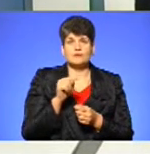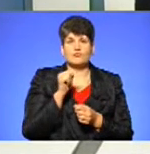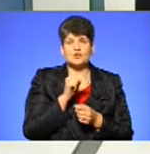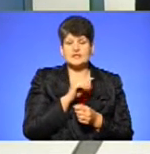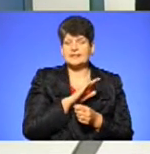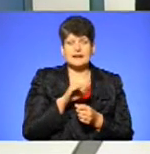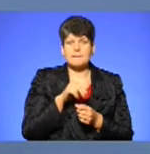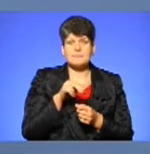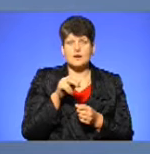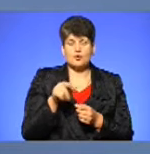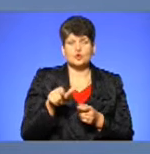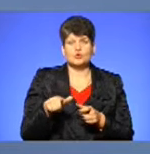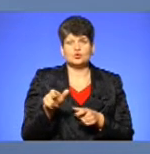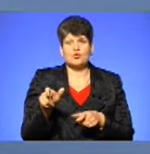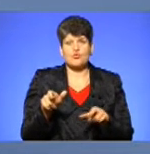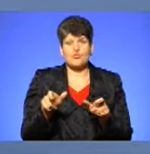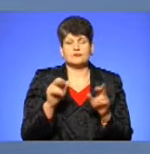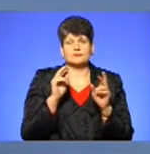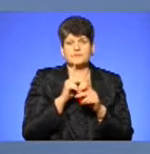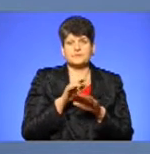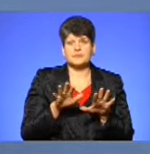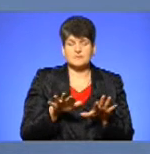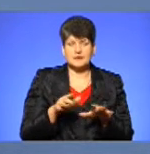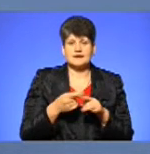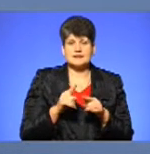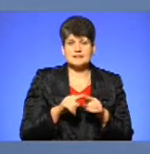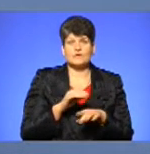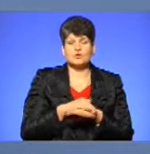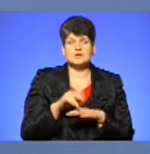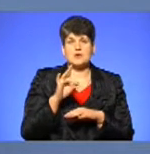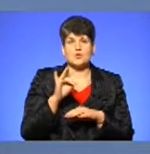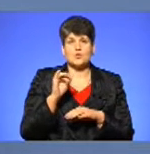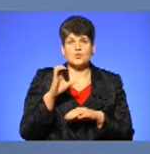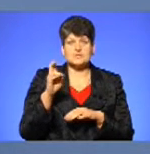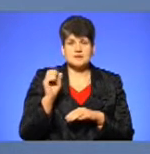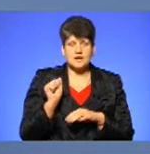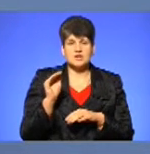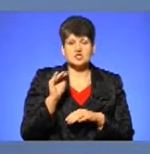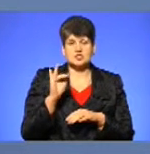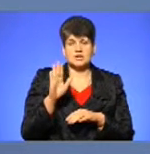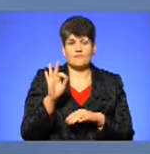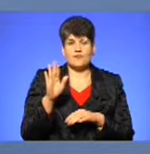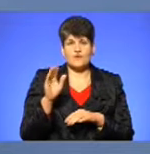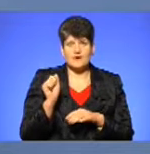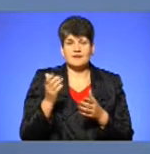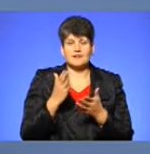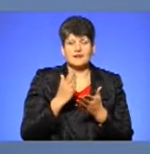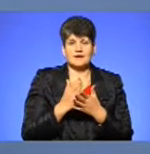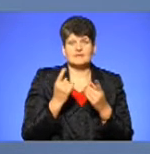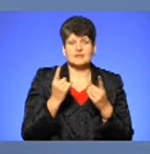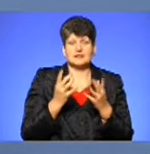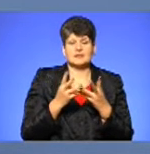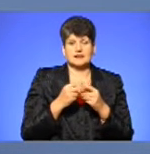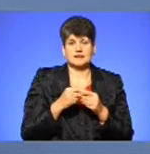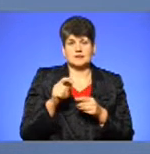не переходили дорогу в невстановлених місцях, це, зокрема, на Руській, Живове, де є значне скупчення громадян.